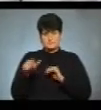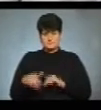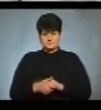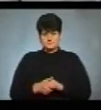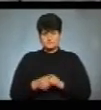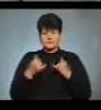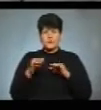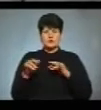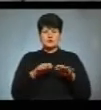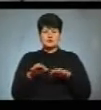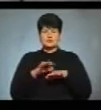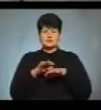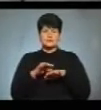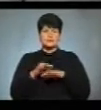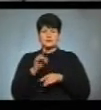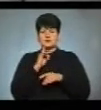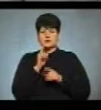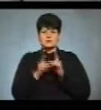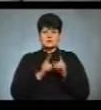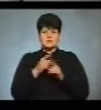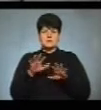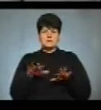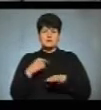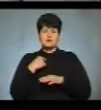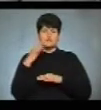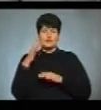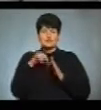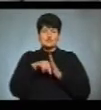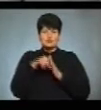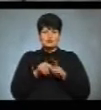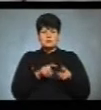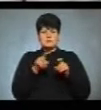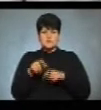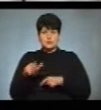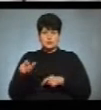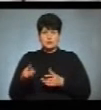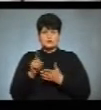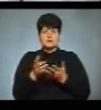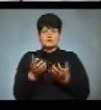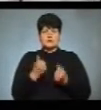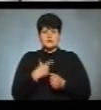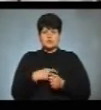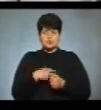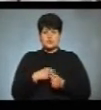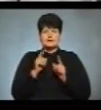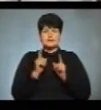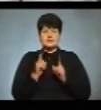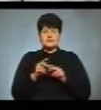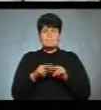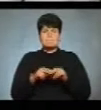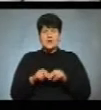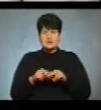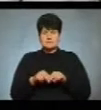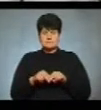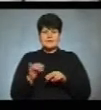процедури проходження тимчасової зміни місця голосування внутрішньопереміщеній особі потрібно взяти з собою лише тільки паспорт